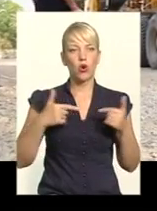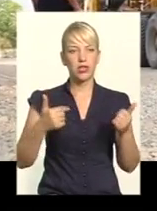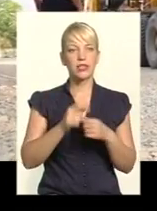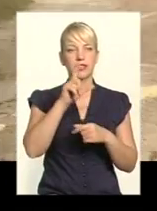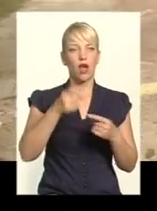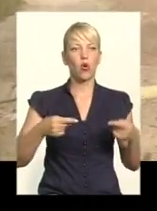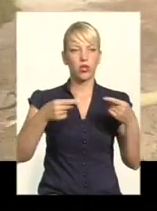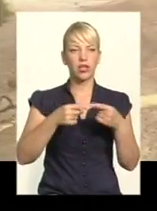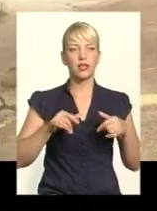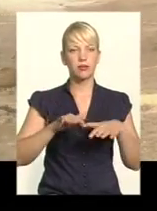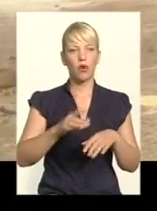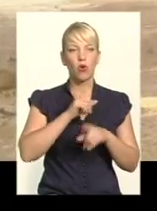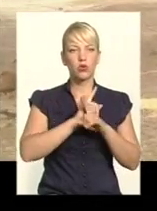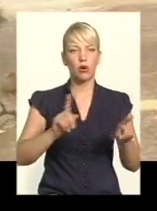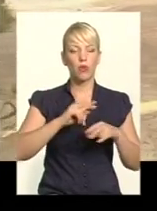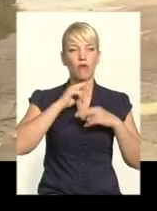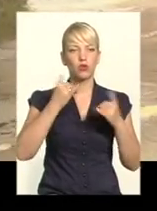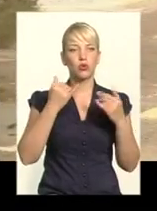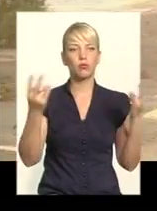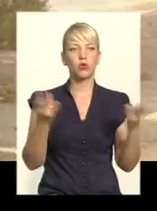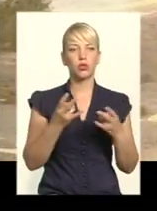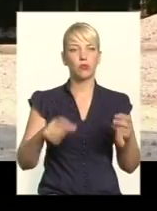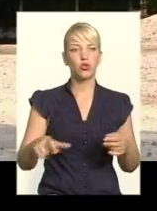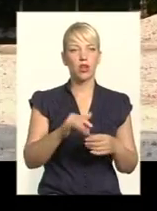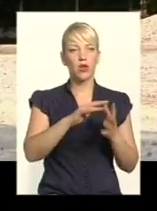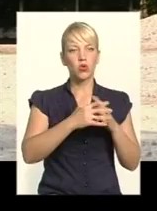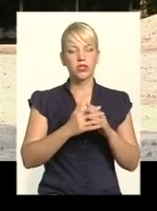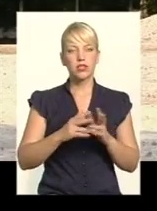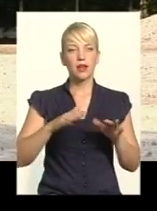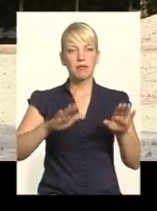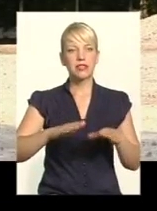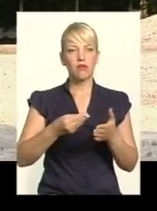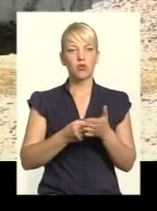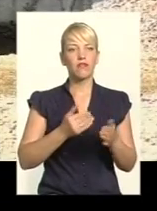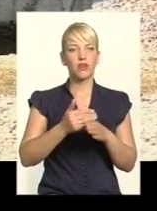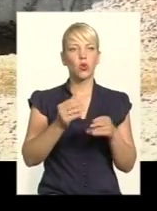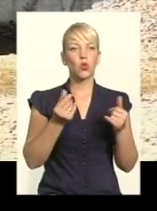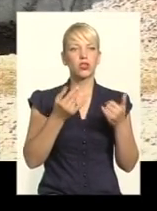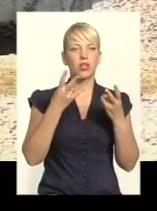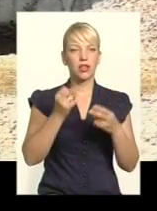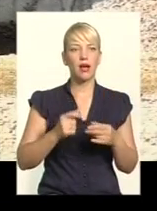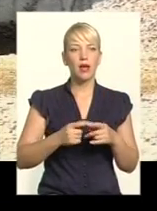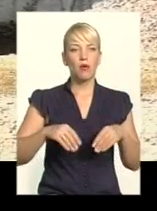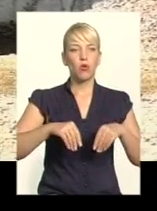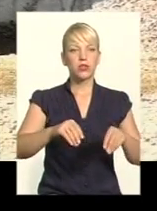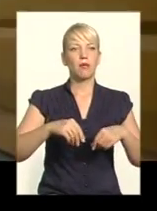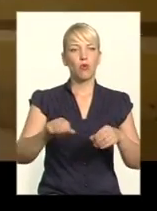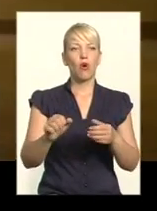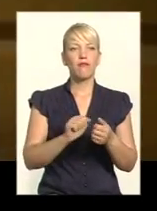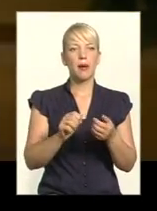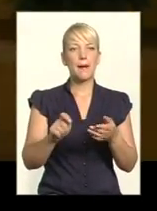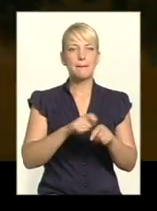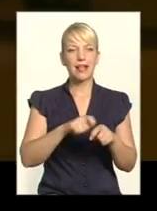конкретні справи. Особливої уваги сьогодні потребують шляхи у селах. З місцевого бюджету виділити кошти на посипкові матеріали не проблема.